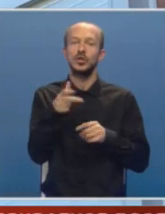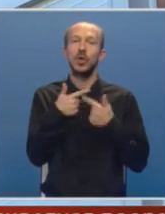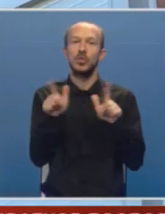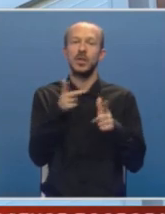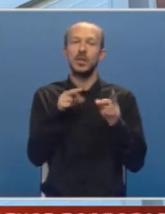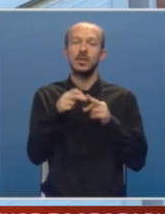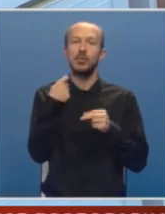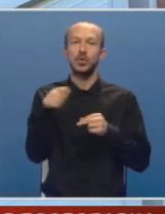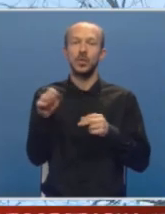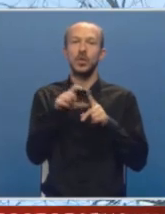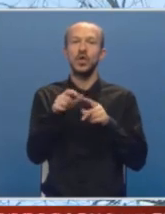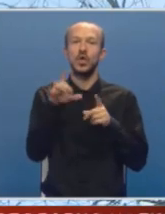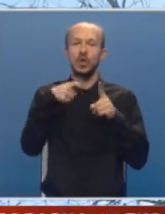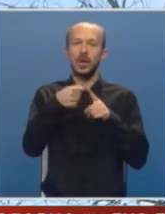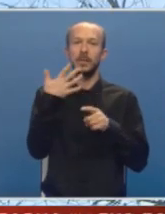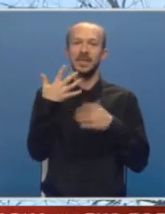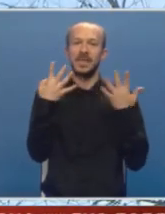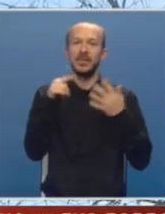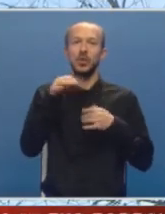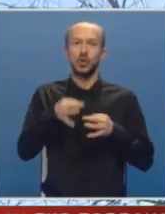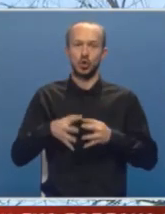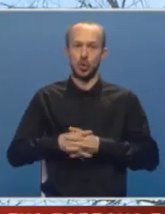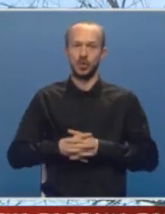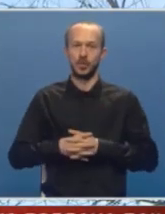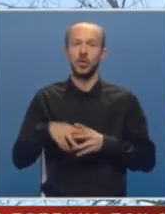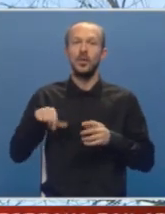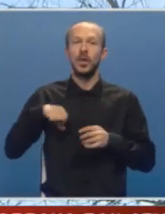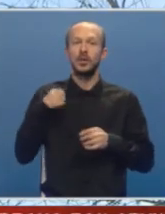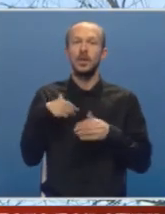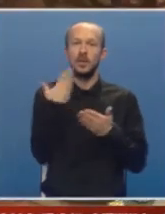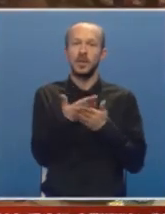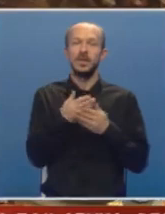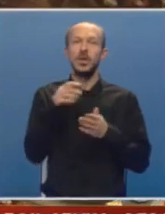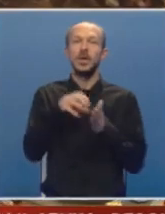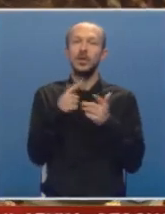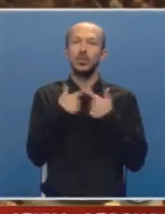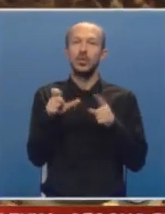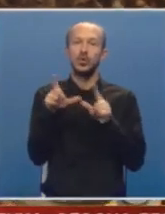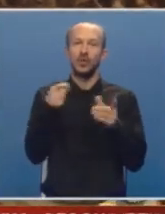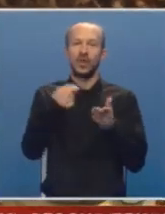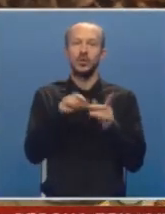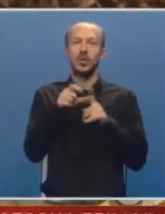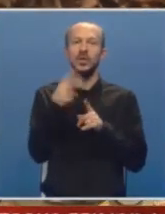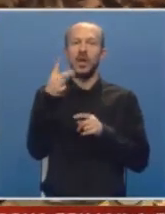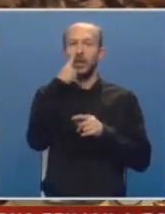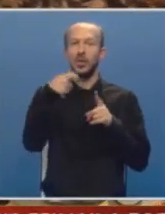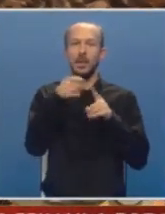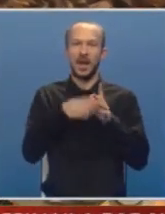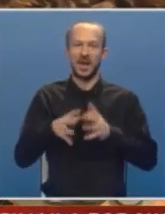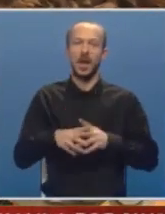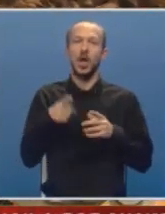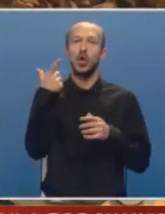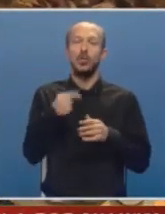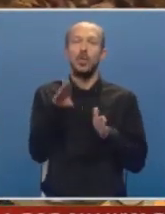odobrenje za poskupljenje od čak 59 odsto. Ove godine, priznaju, grad je odobrio subvenciju od 2 miliona maraka,